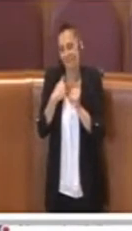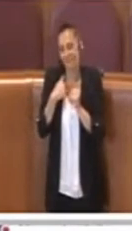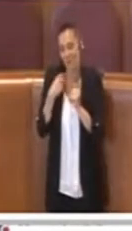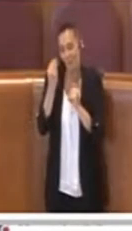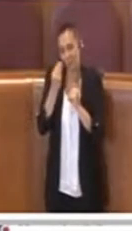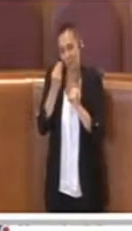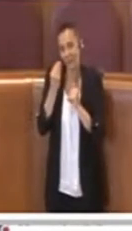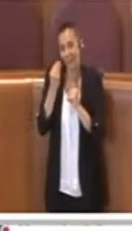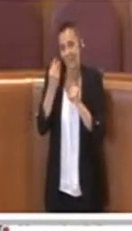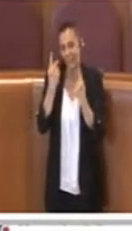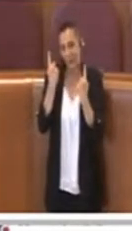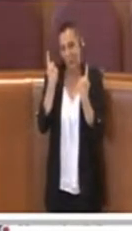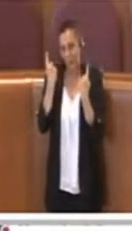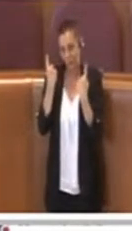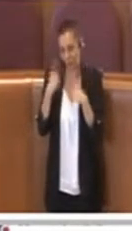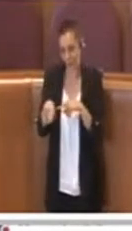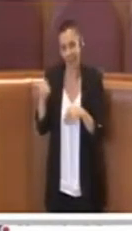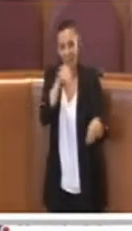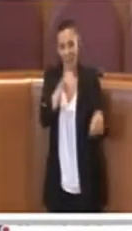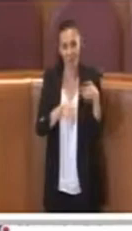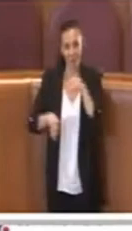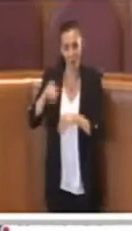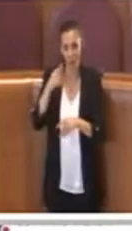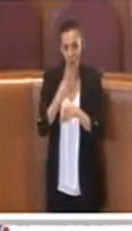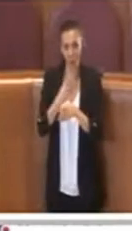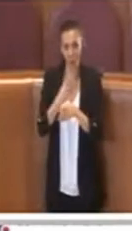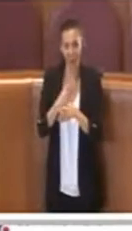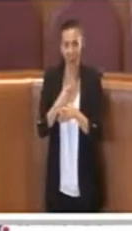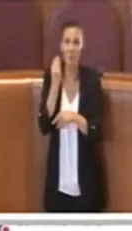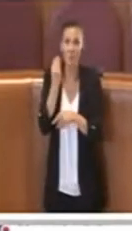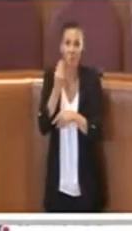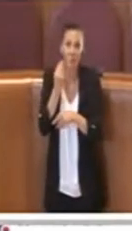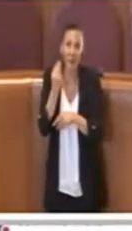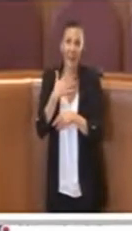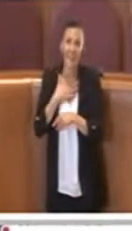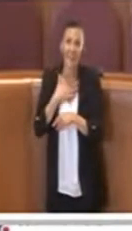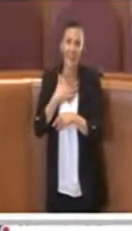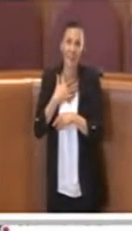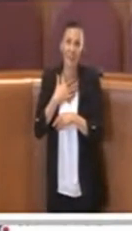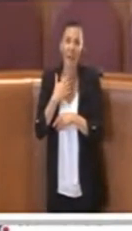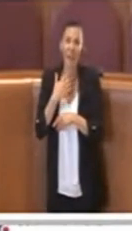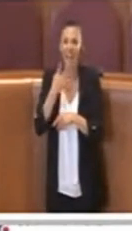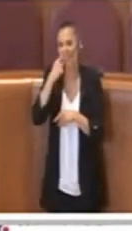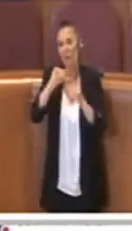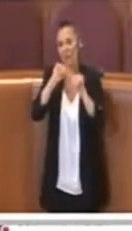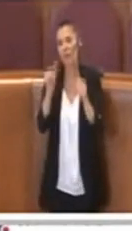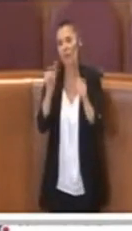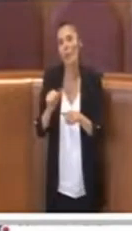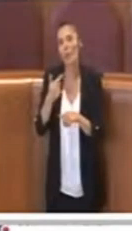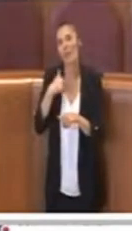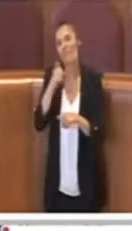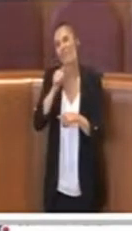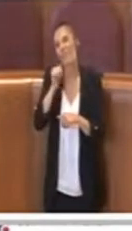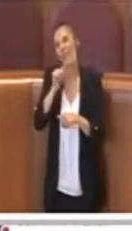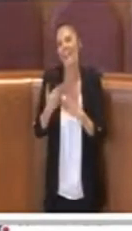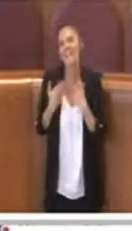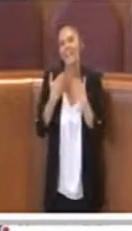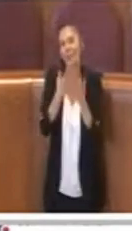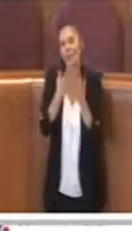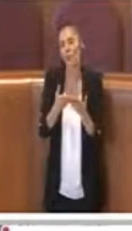siamo chiamati a votare e quindi esprimo il voto contrario da parte del Movimento 5 Stelle